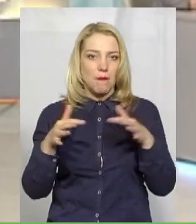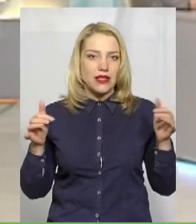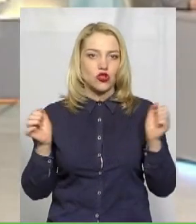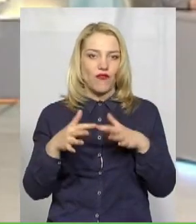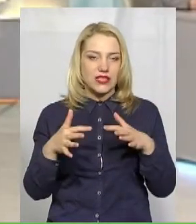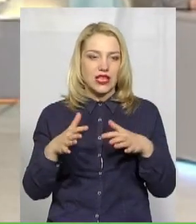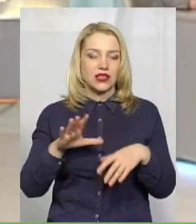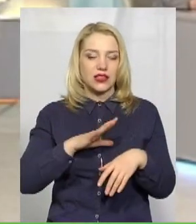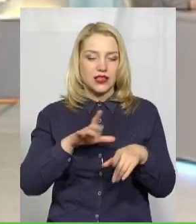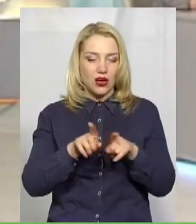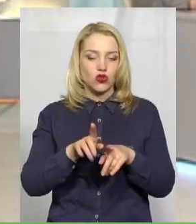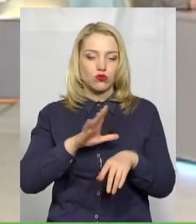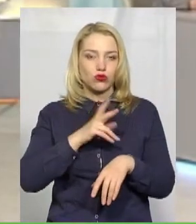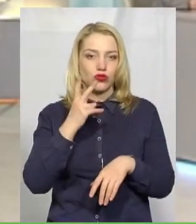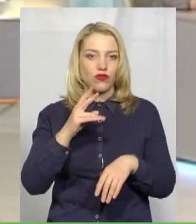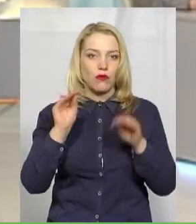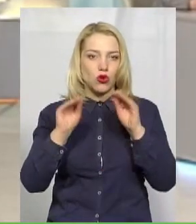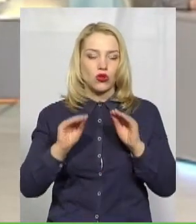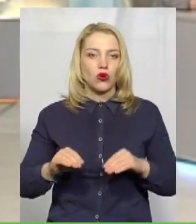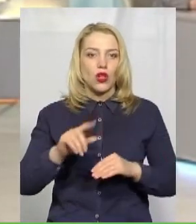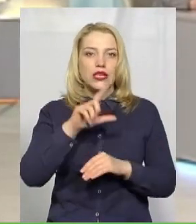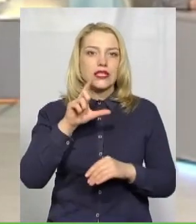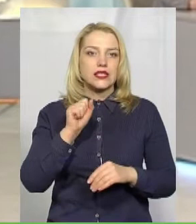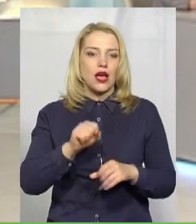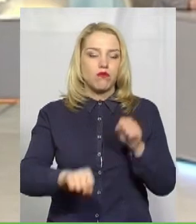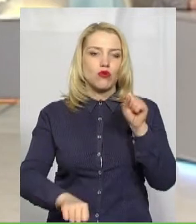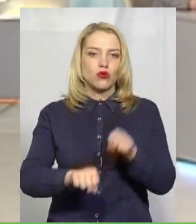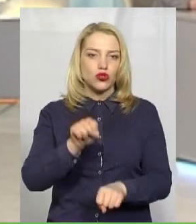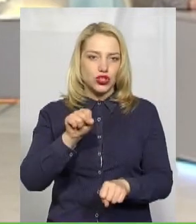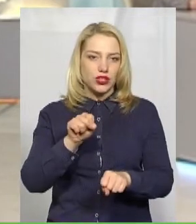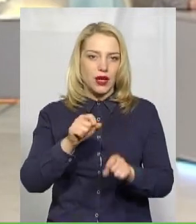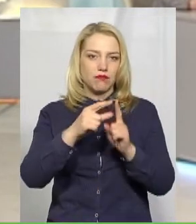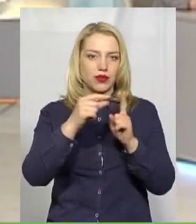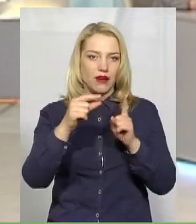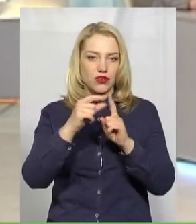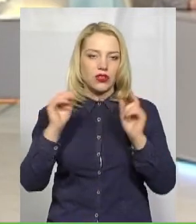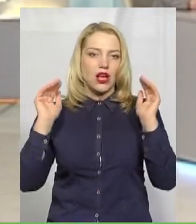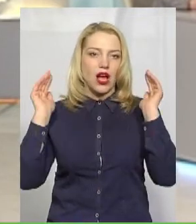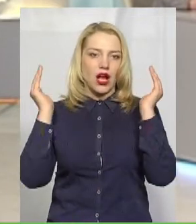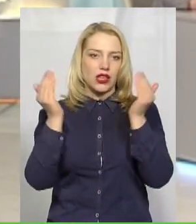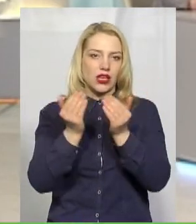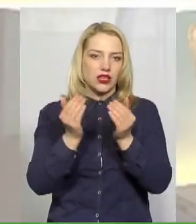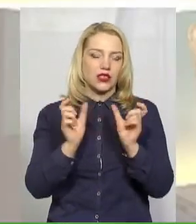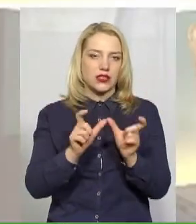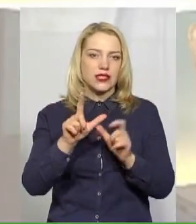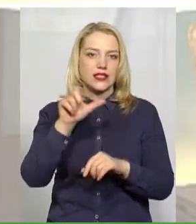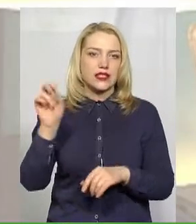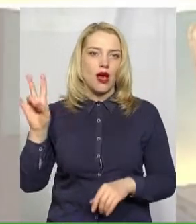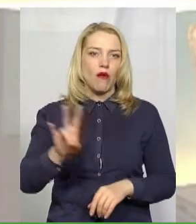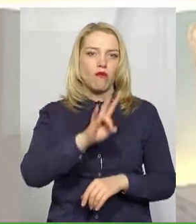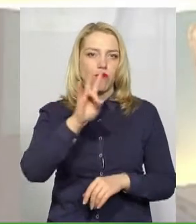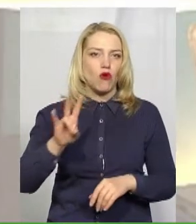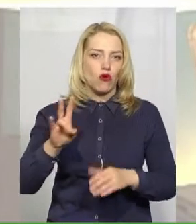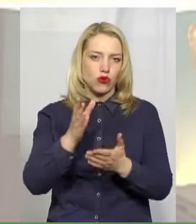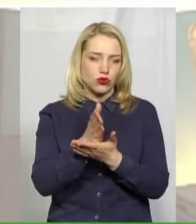Також було два протоколи за порушення карантинних обмежень, це за богослуження в церкві. Скажіть, а